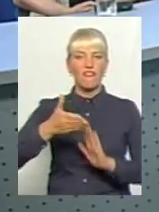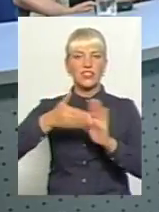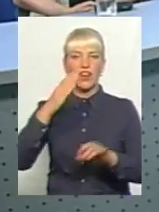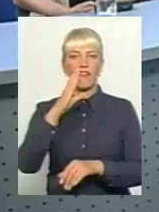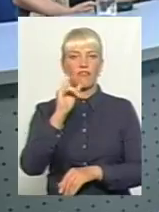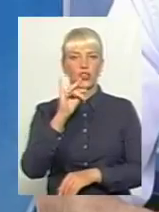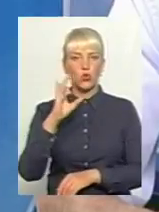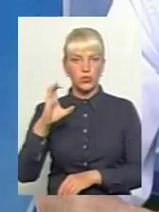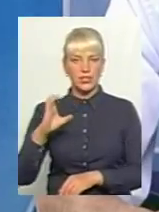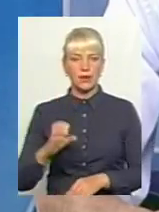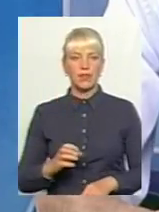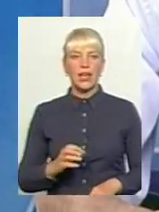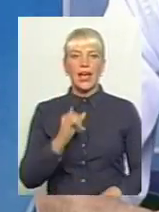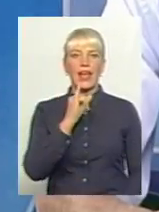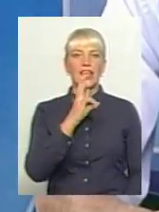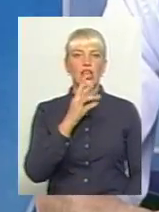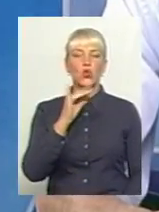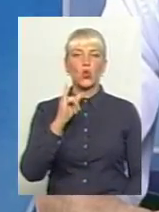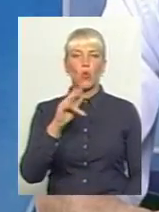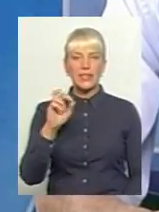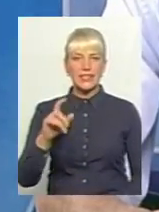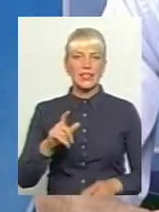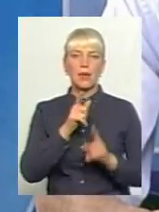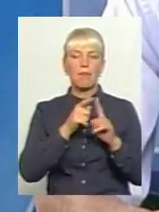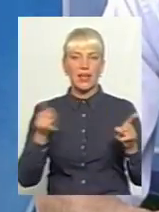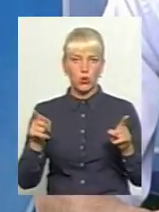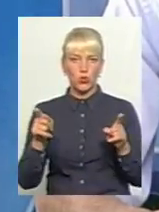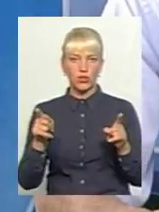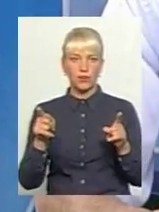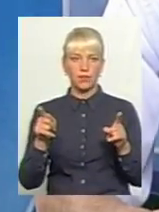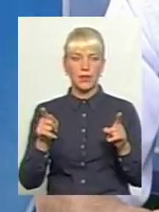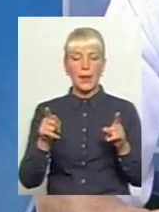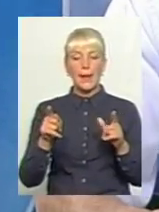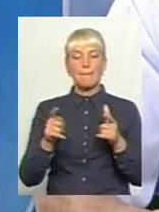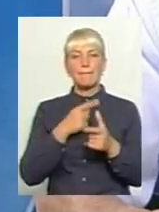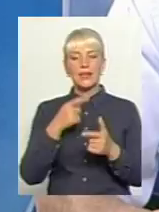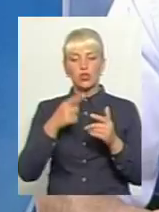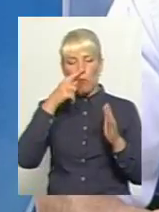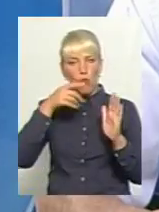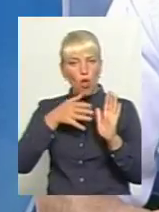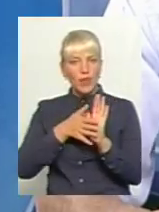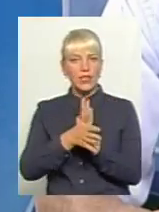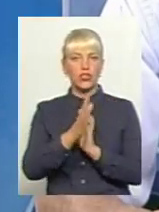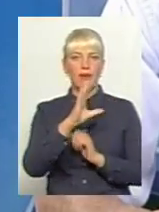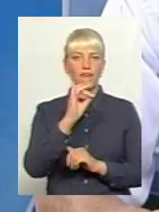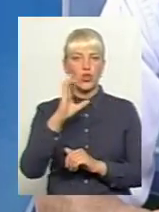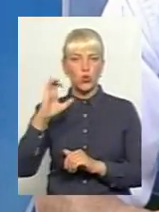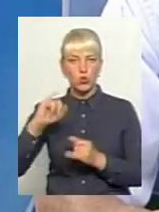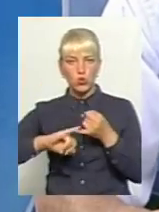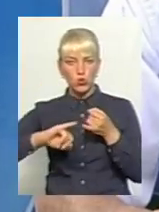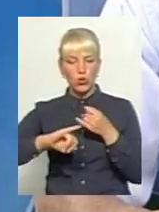Інкубаційний період між проникненням вірусу в організм і